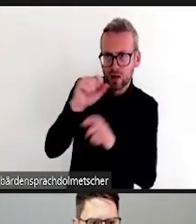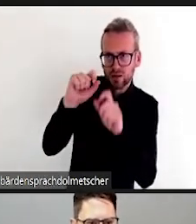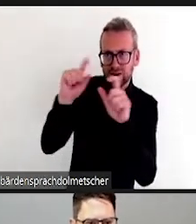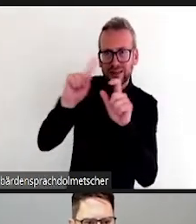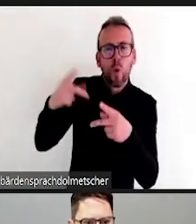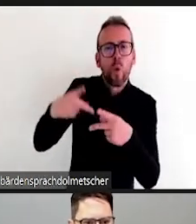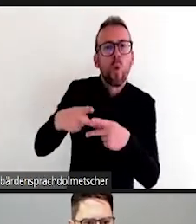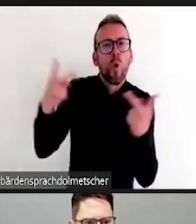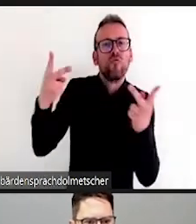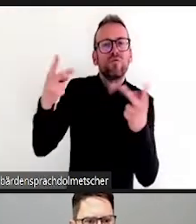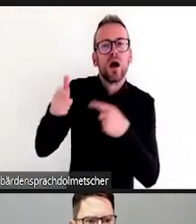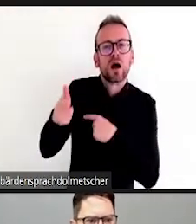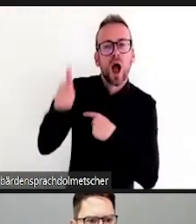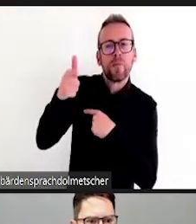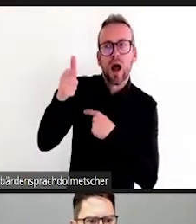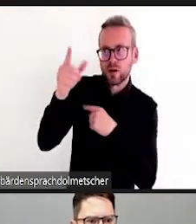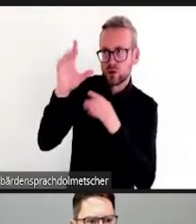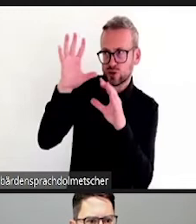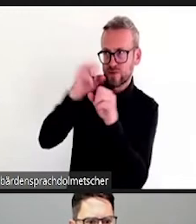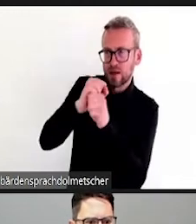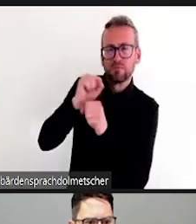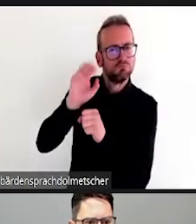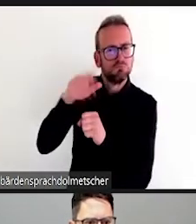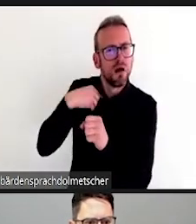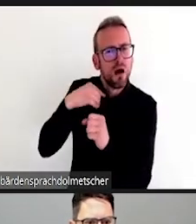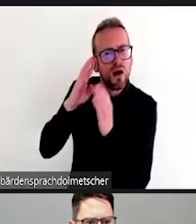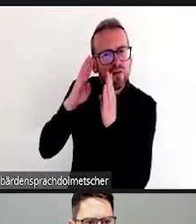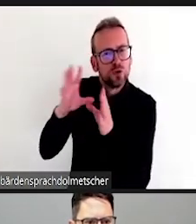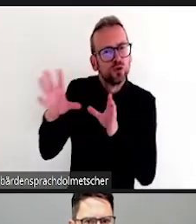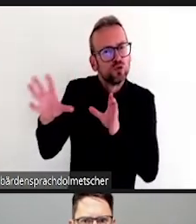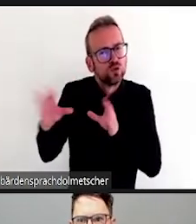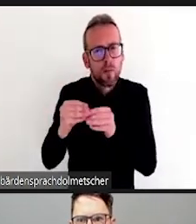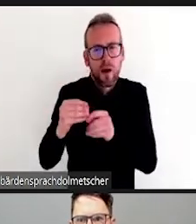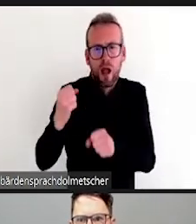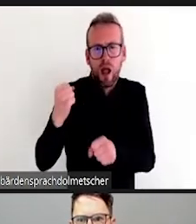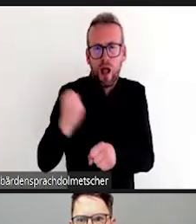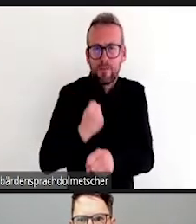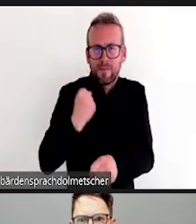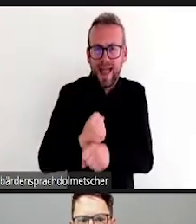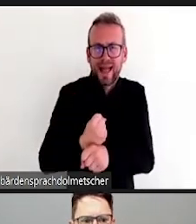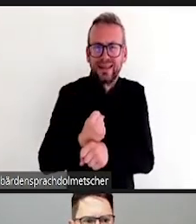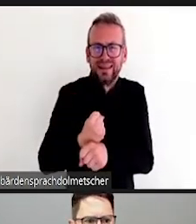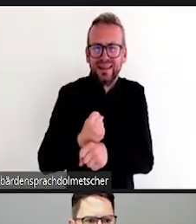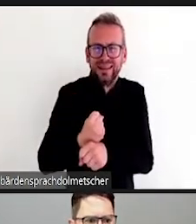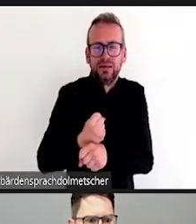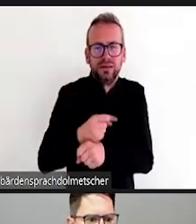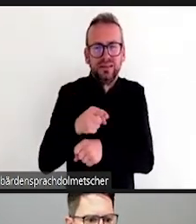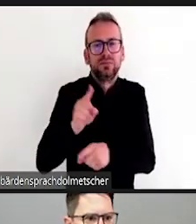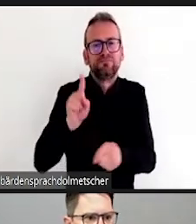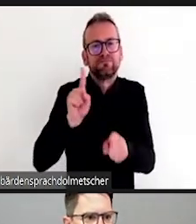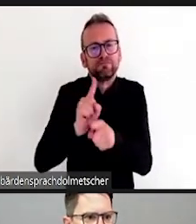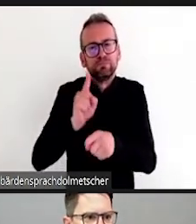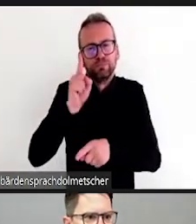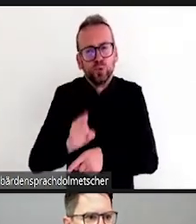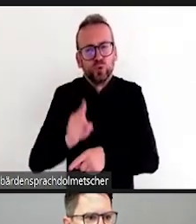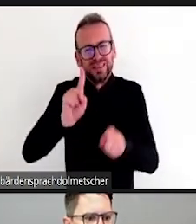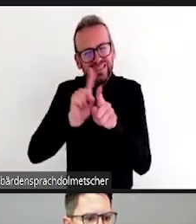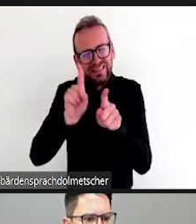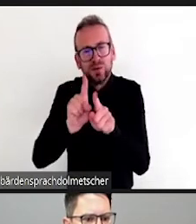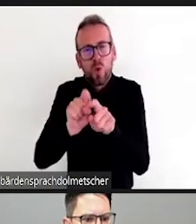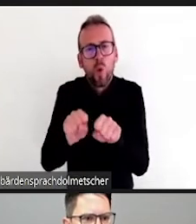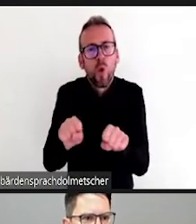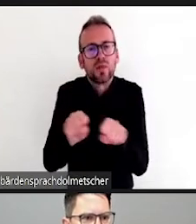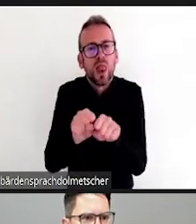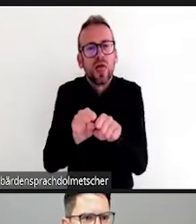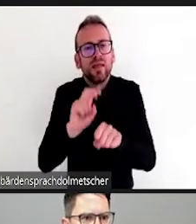KMK-Empfehlungen oder gemäß KMK. Da finden wir den Aspekt des Kommunizierens und Kooperierens. Da geht